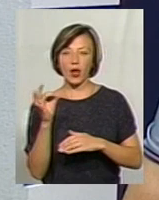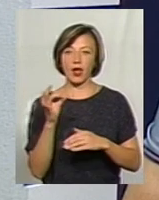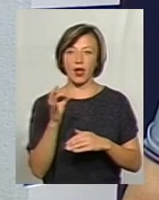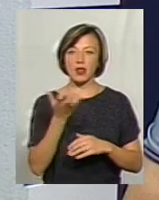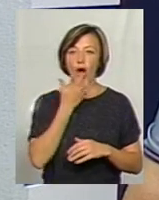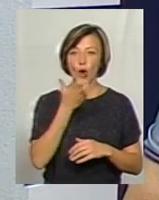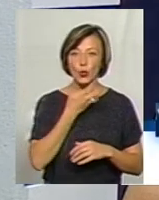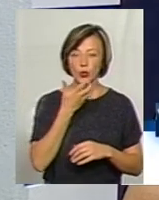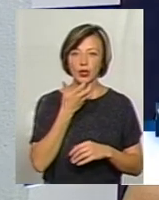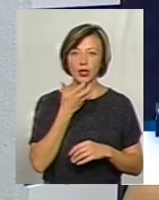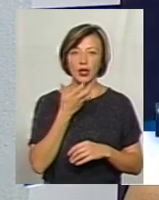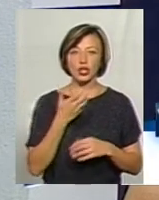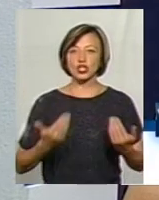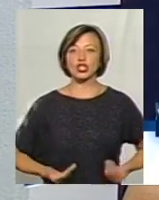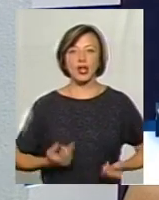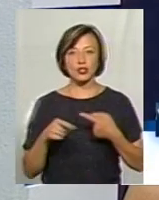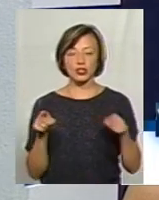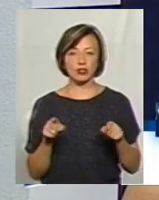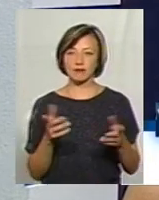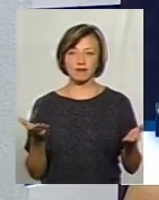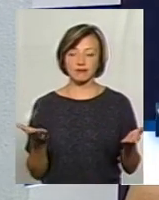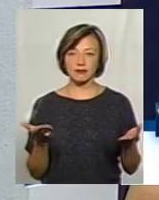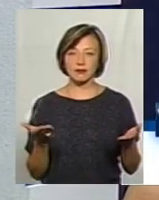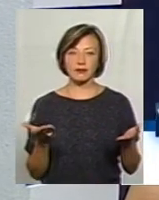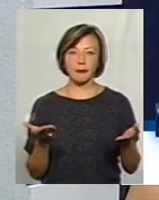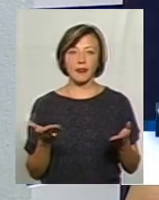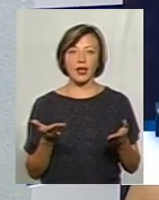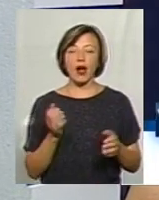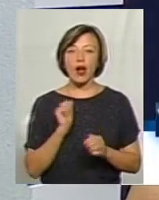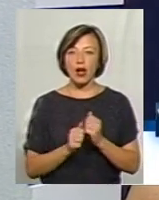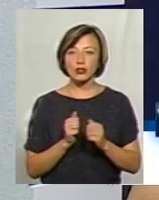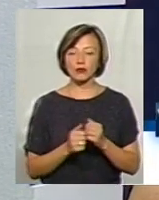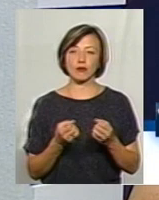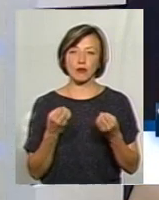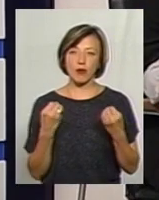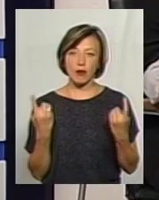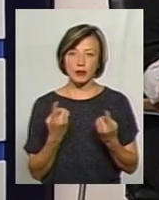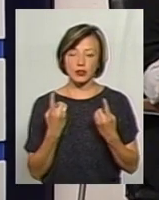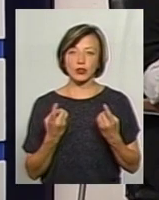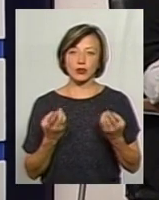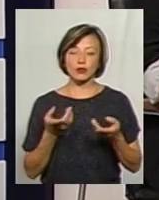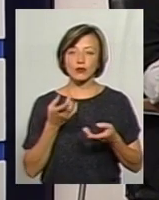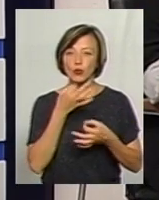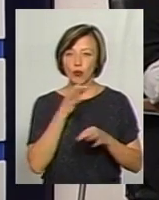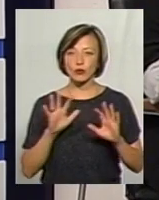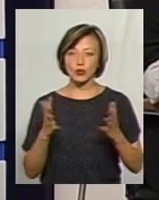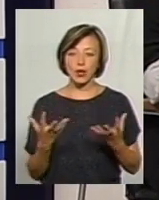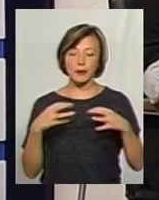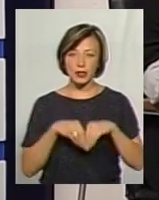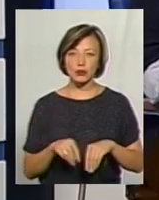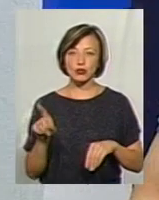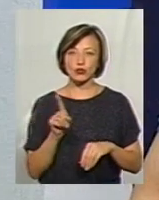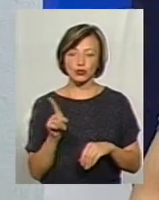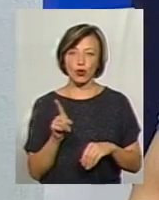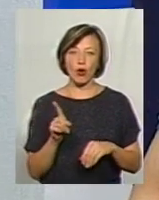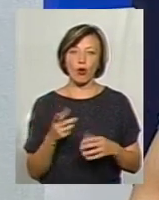юге, як-то там їх життя відлічається. Щас тяжело. Практично кожному просто може в Україні жити. Але в будь-якому випадку нас об'єднує. Це те, що у